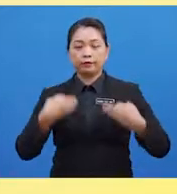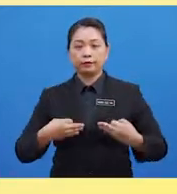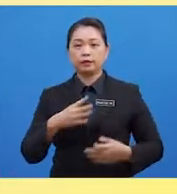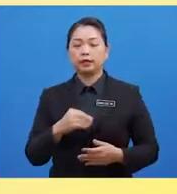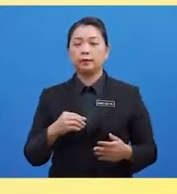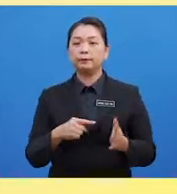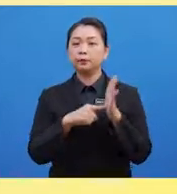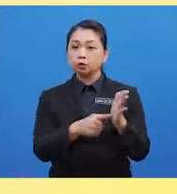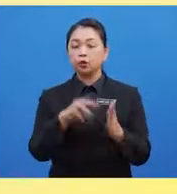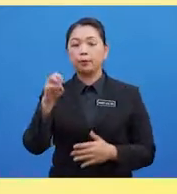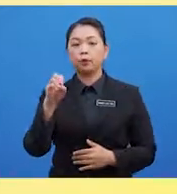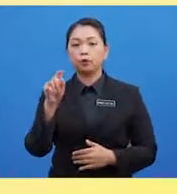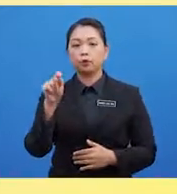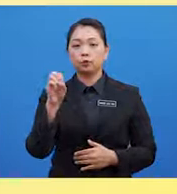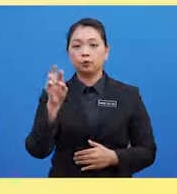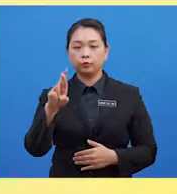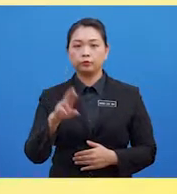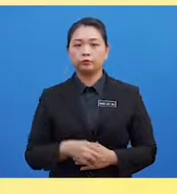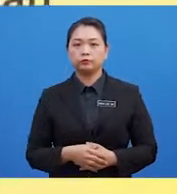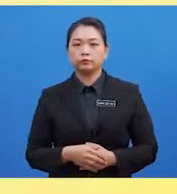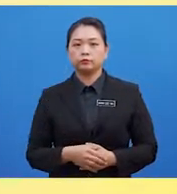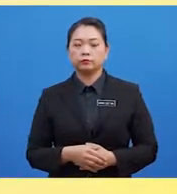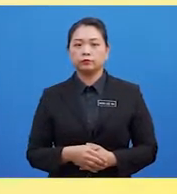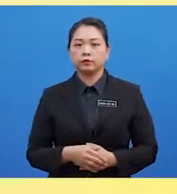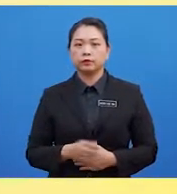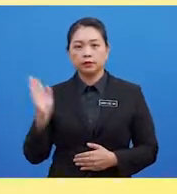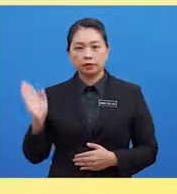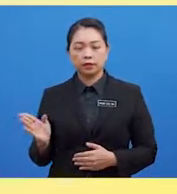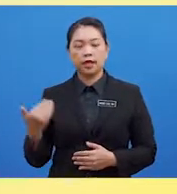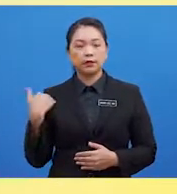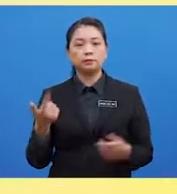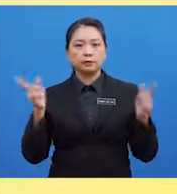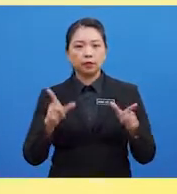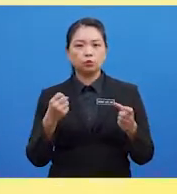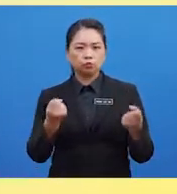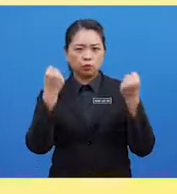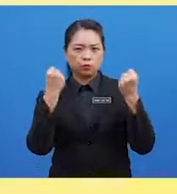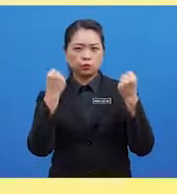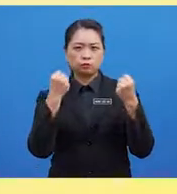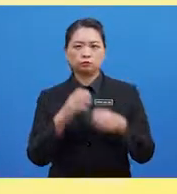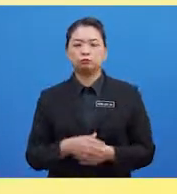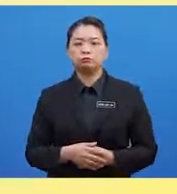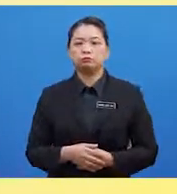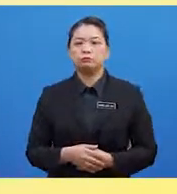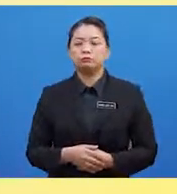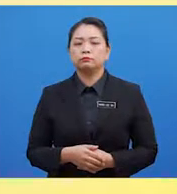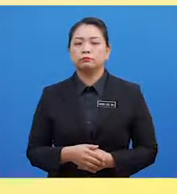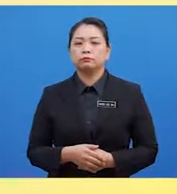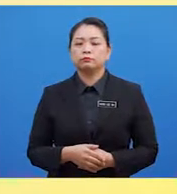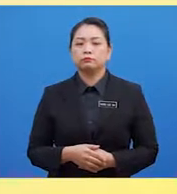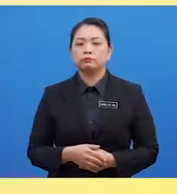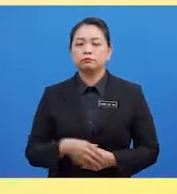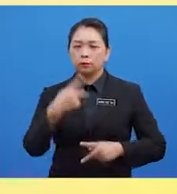Fisiologi Dan Prestasi Motor Pada Tahap Ini Berlaku Kekuatan Daripada Aspek Fungsi Kardiores